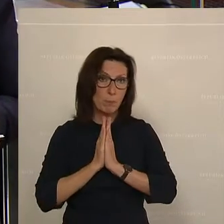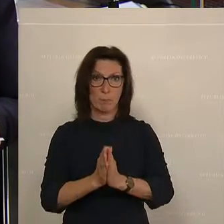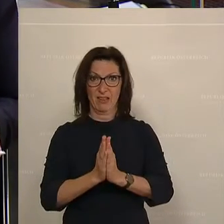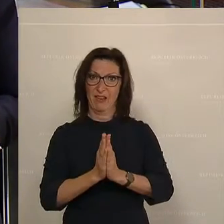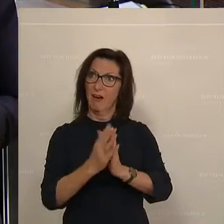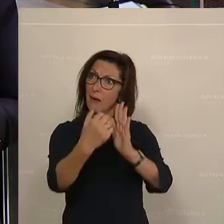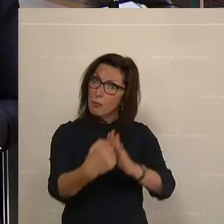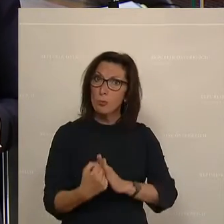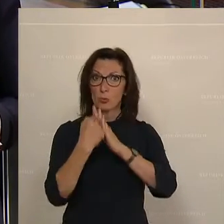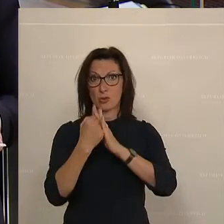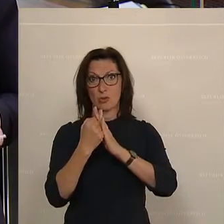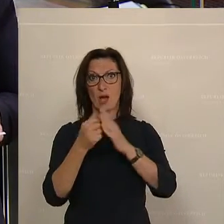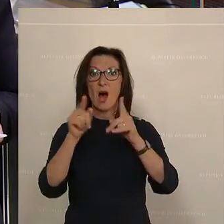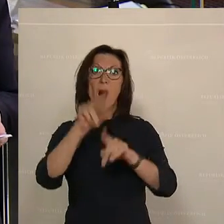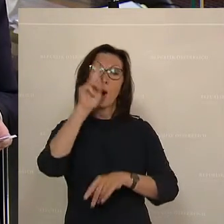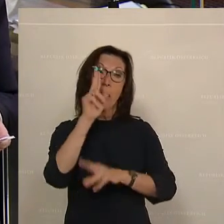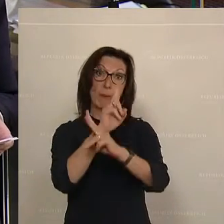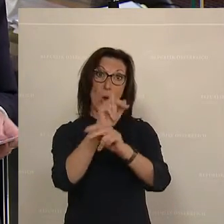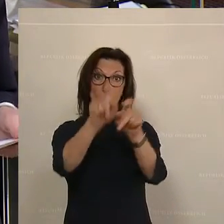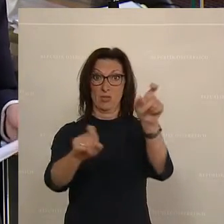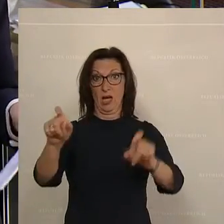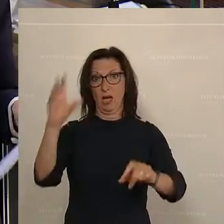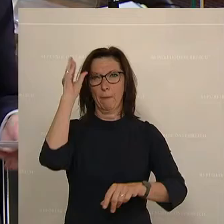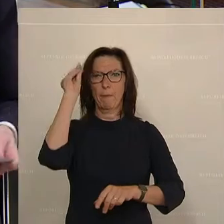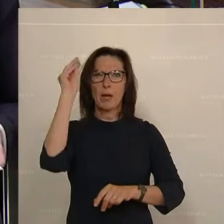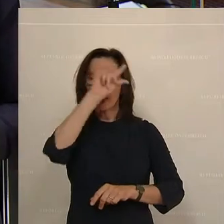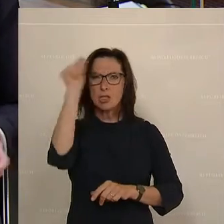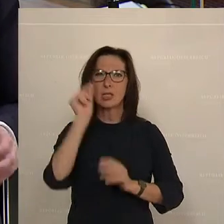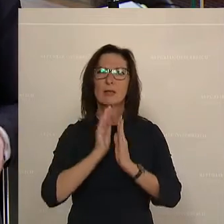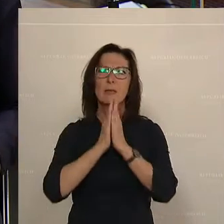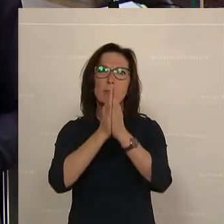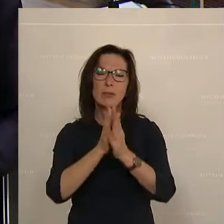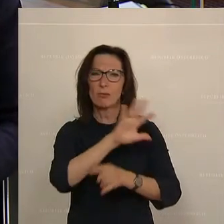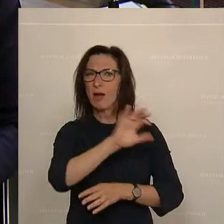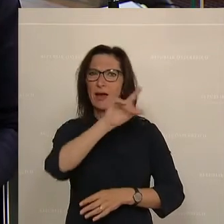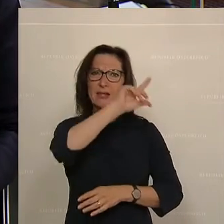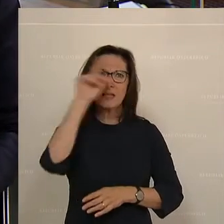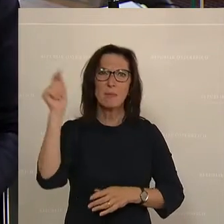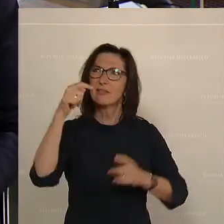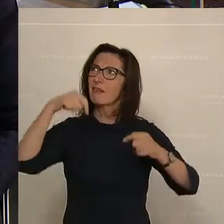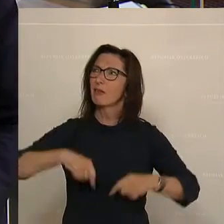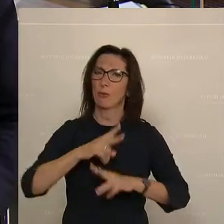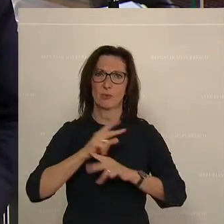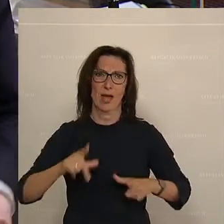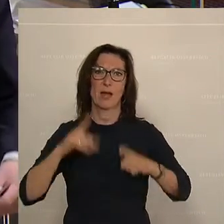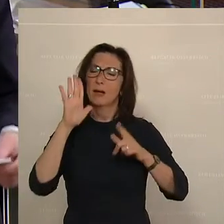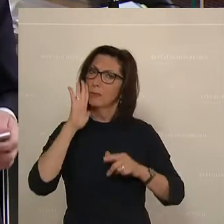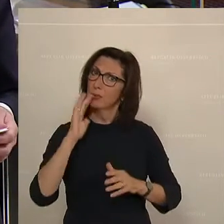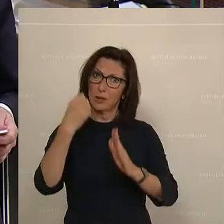Unterstützung. Und ich bitte auch Sie, liebe Österreicherinnen und Österreicher, und all die Menschen, die in diesem Land leben, um Unterstützung.